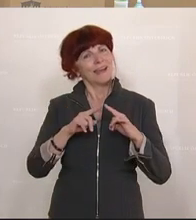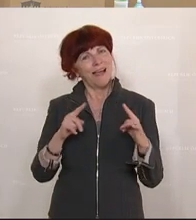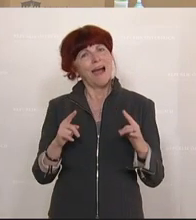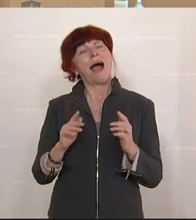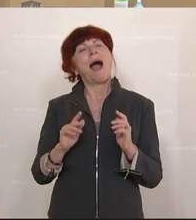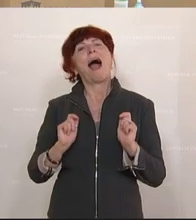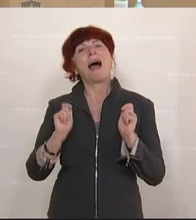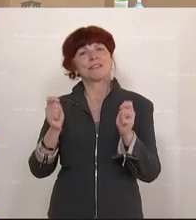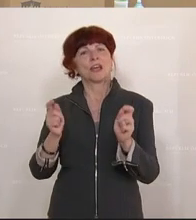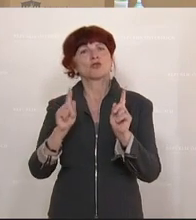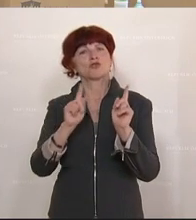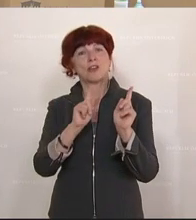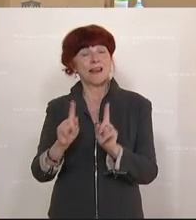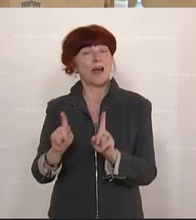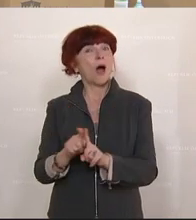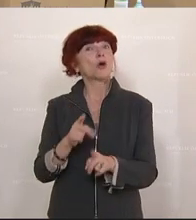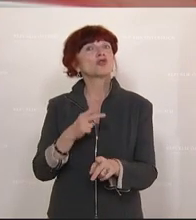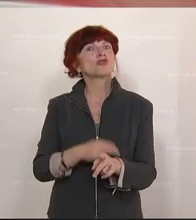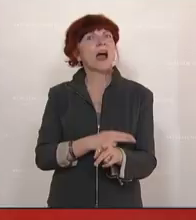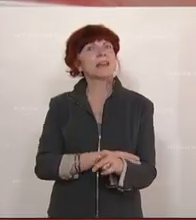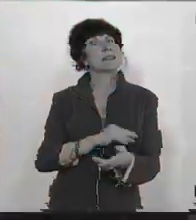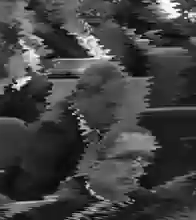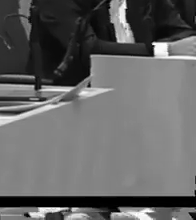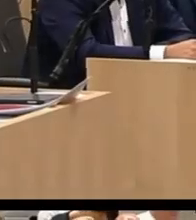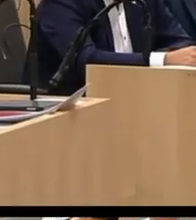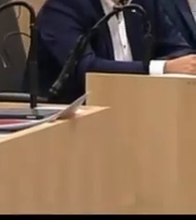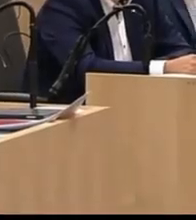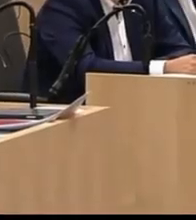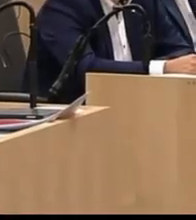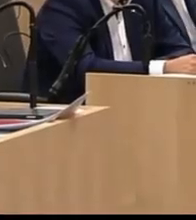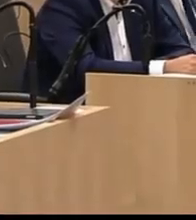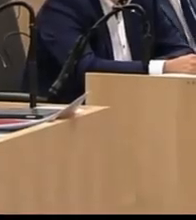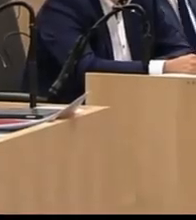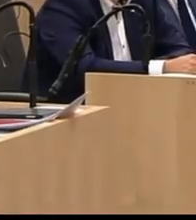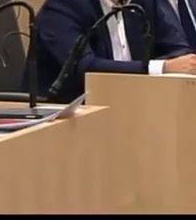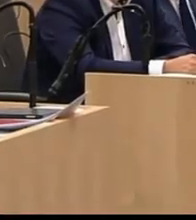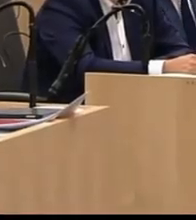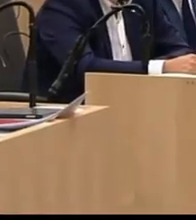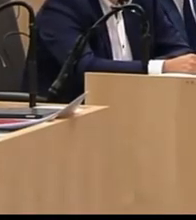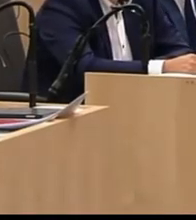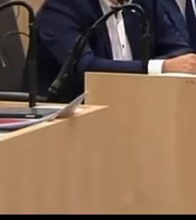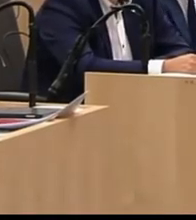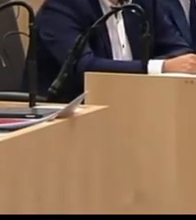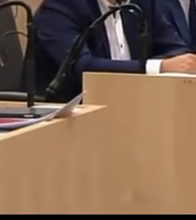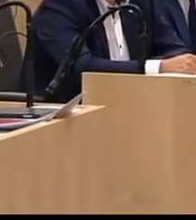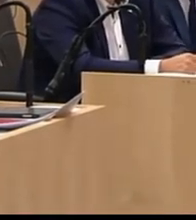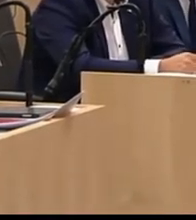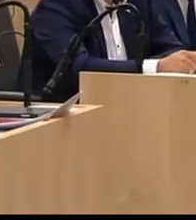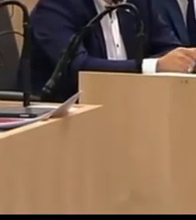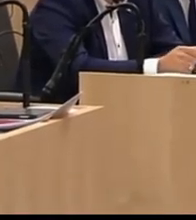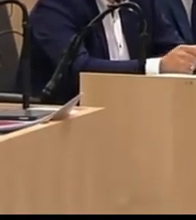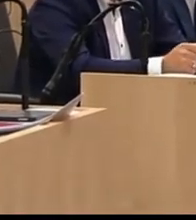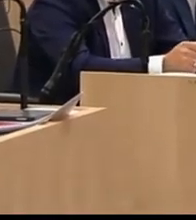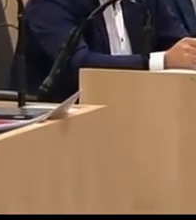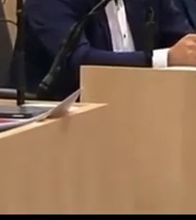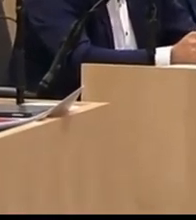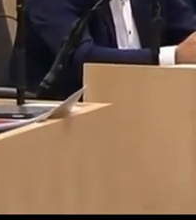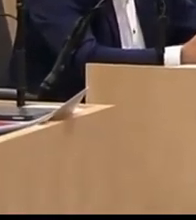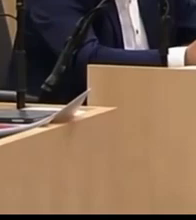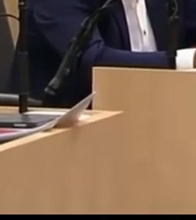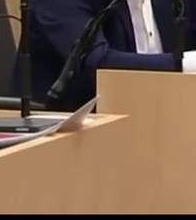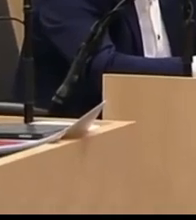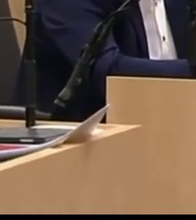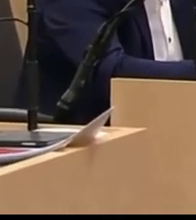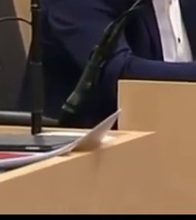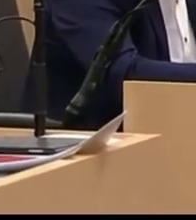auch der Staatssekretärin gegenüber zu warnen? Das ist das große Problem, das wir in dieser Republik haben. Und da ist Gefahr